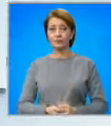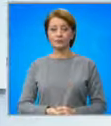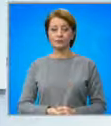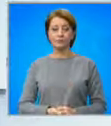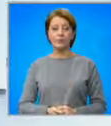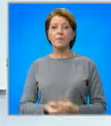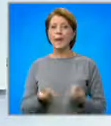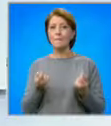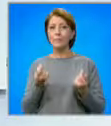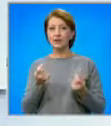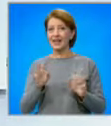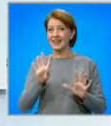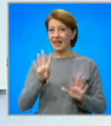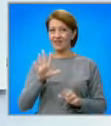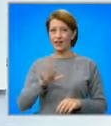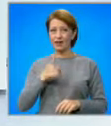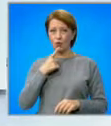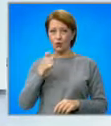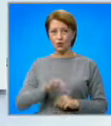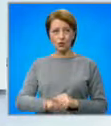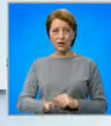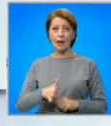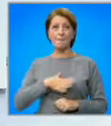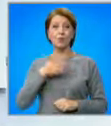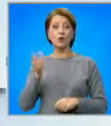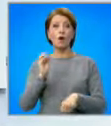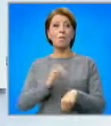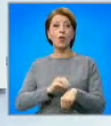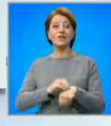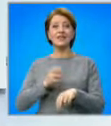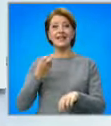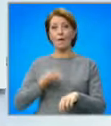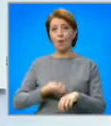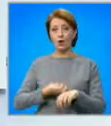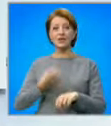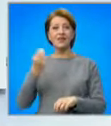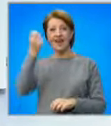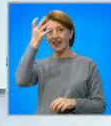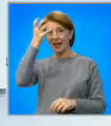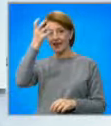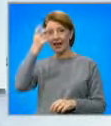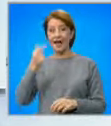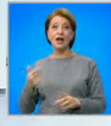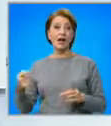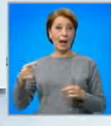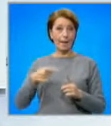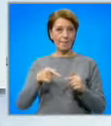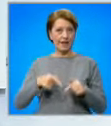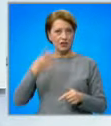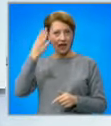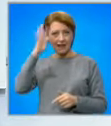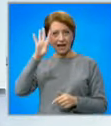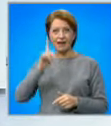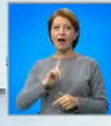И подробностите. 9-годишното дете е починало в Пловдивска болница още в неделя, но и към днешна дата не